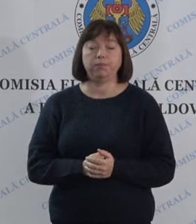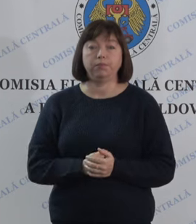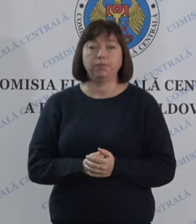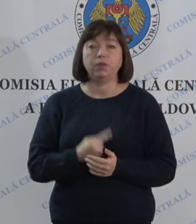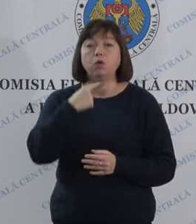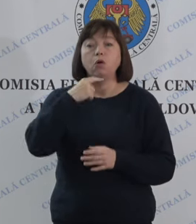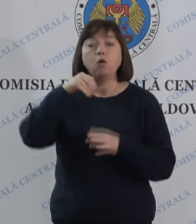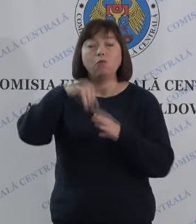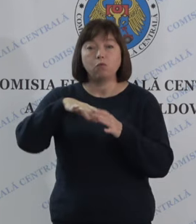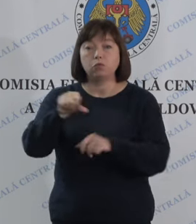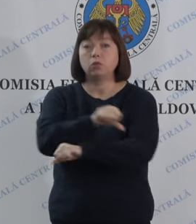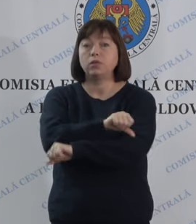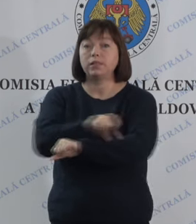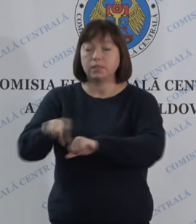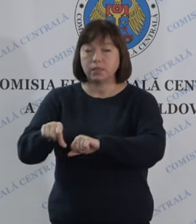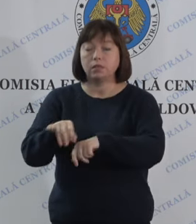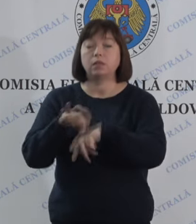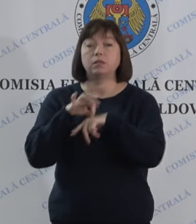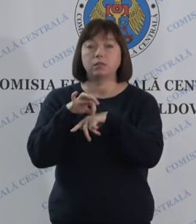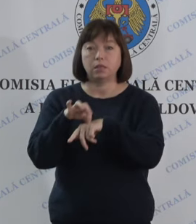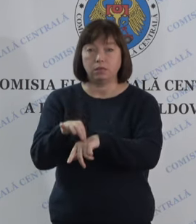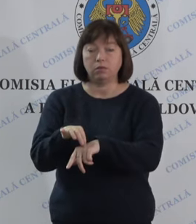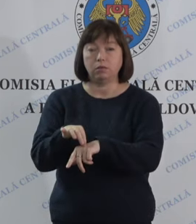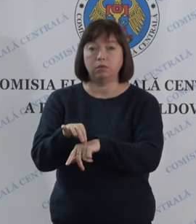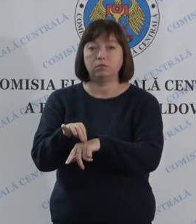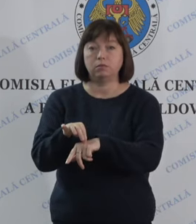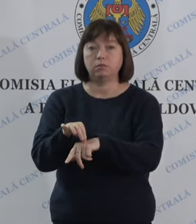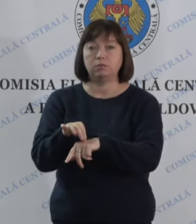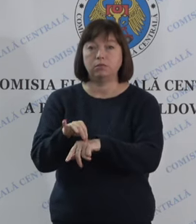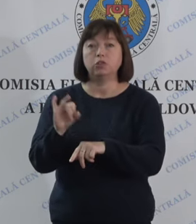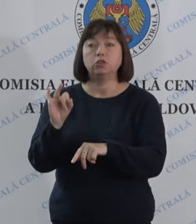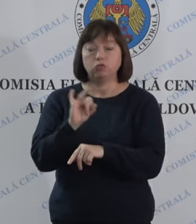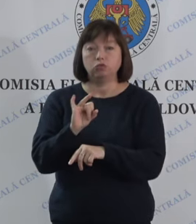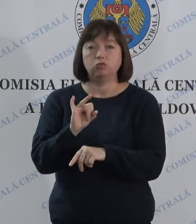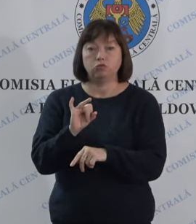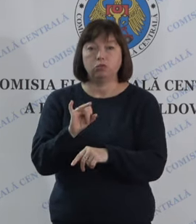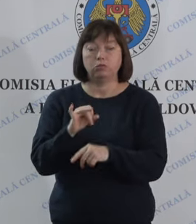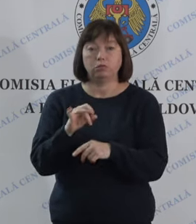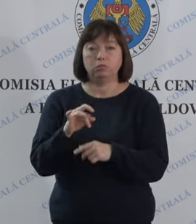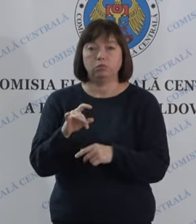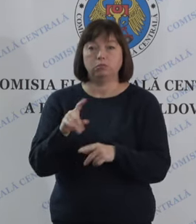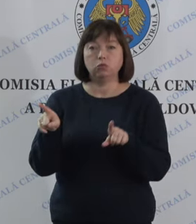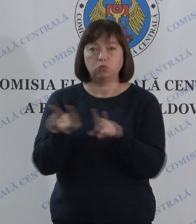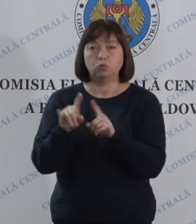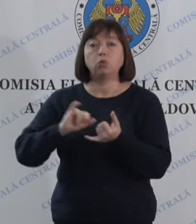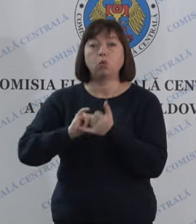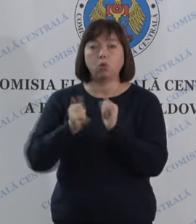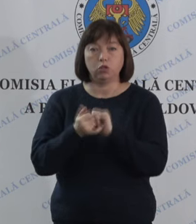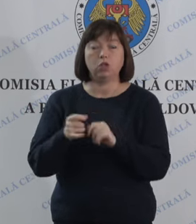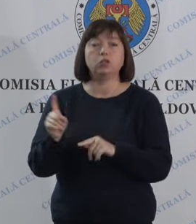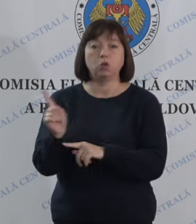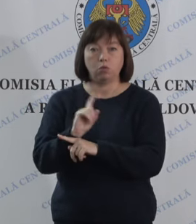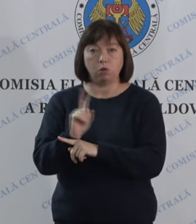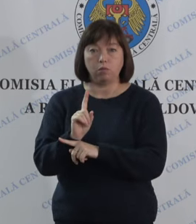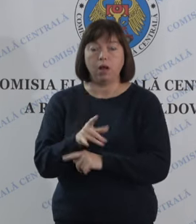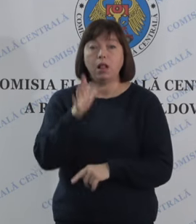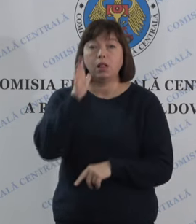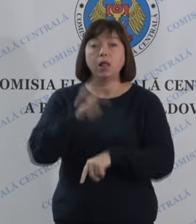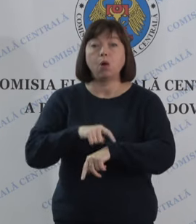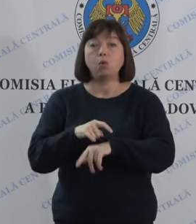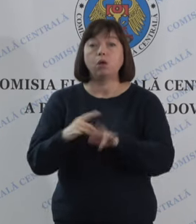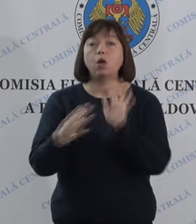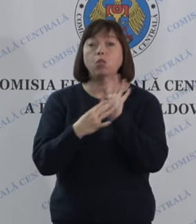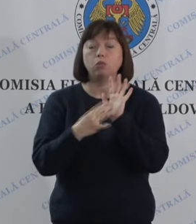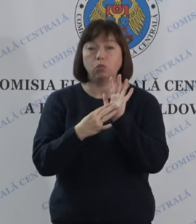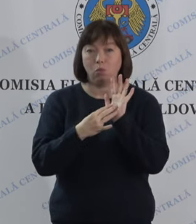Votul în străinătate se desfășoară și el în condiții normale la ora 9,